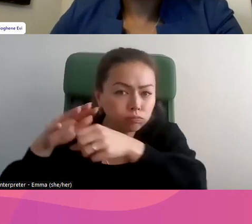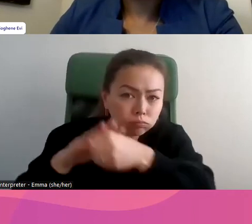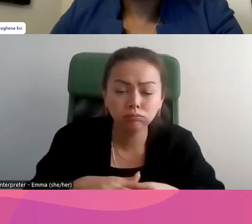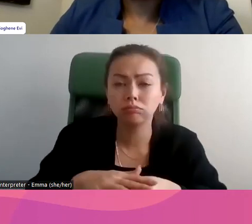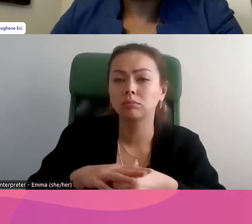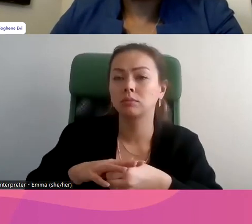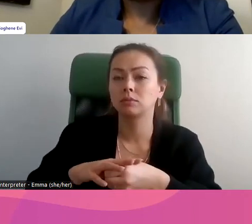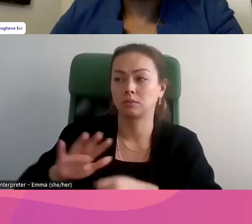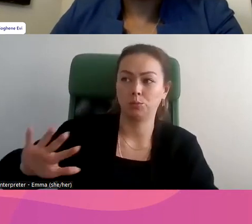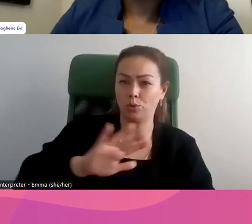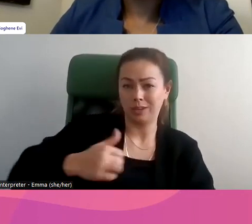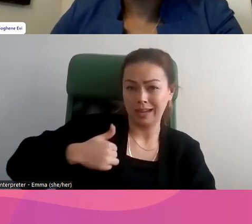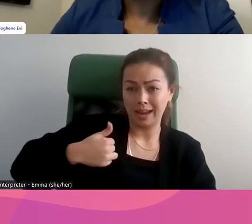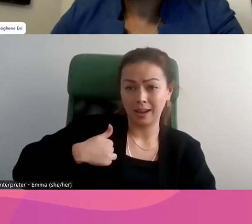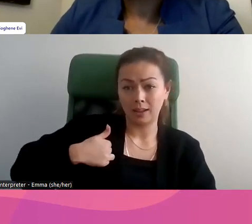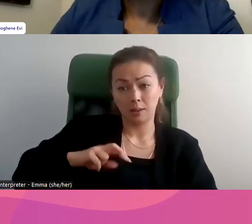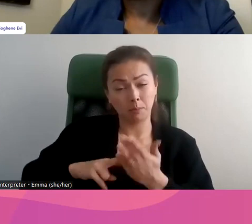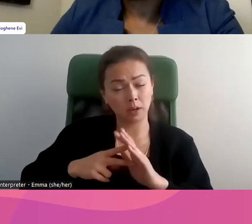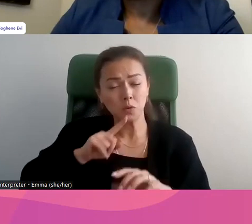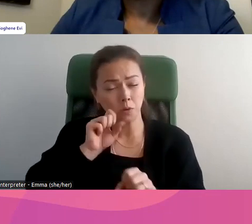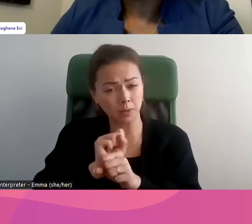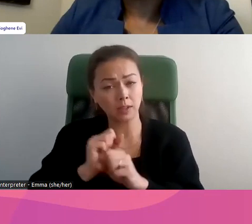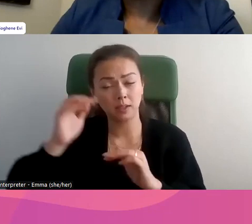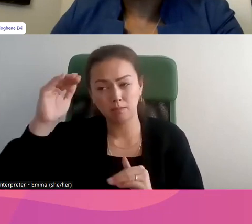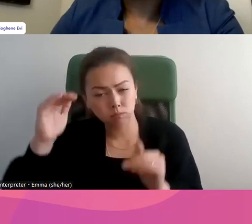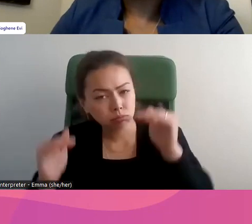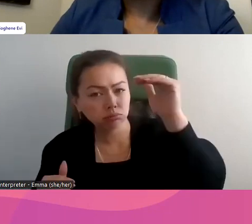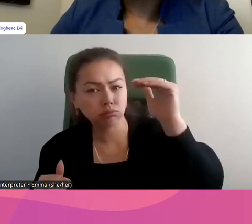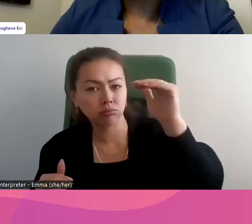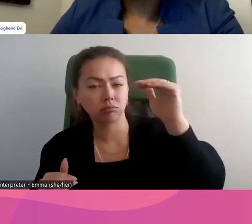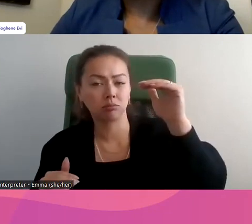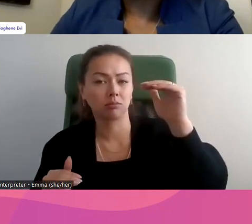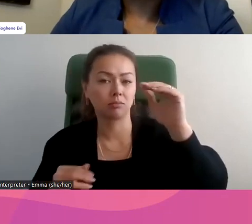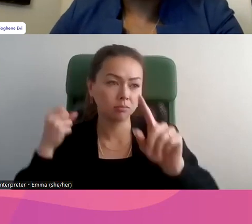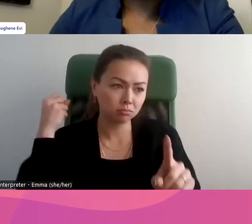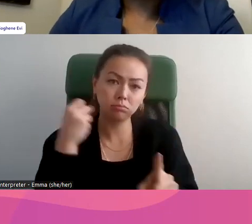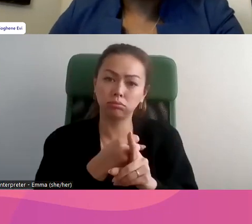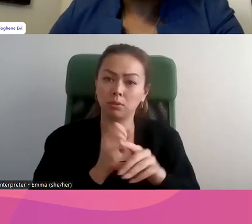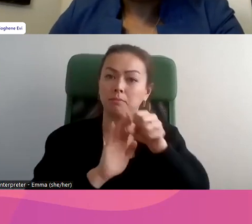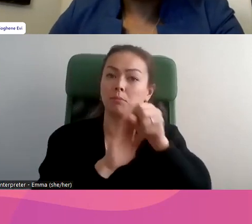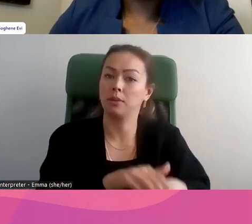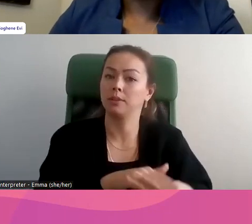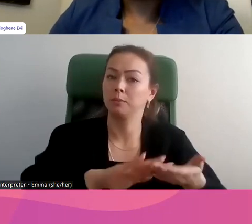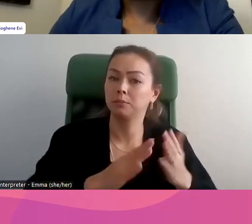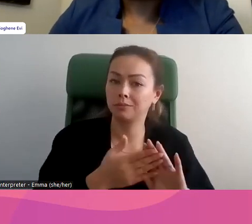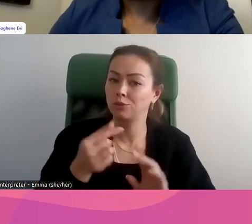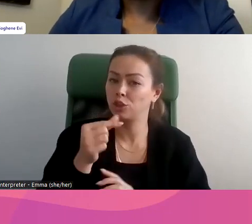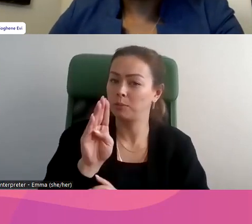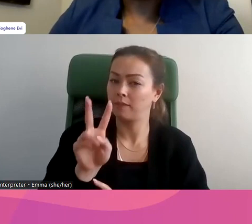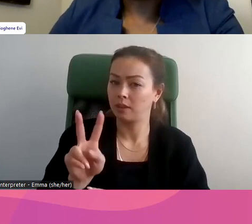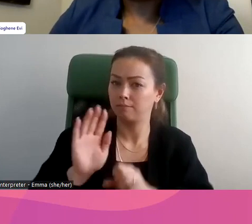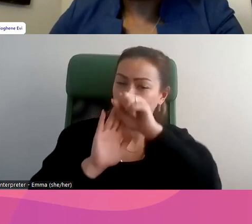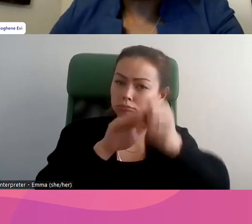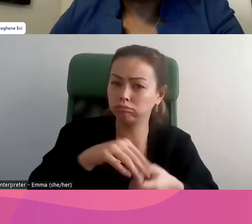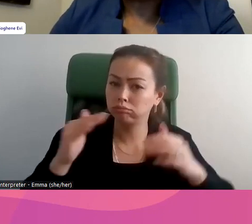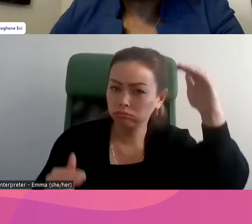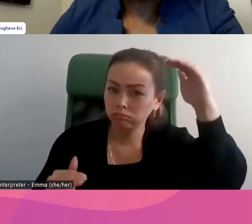répercussions disproportionnées de la violence fondée sur le sexe sur les communautés opprimées. Nous sommes heureux